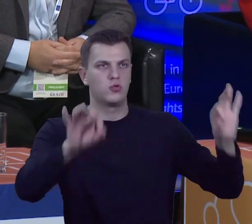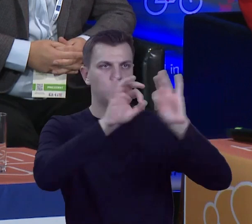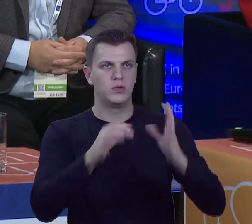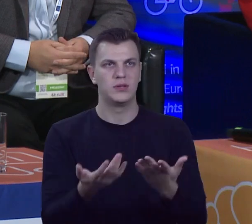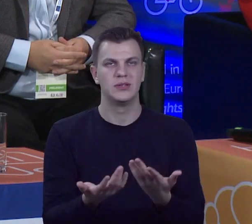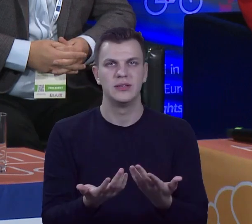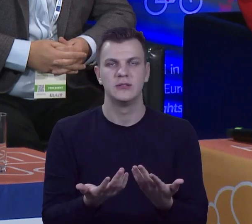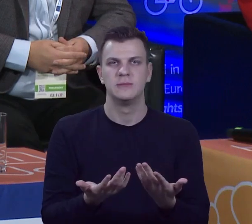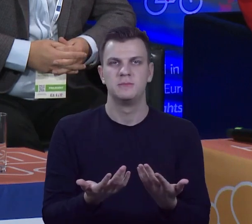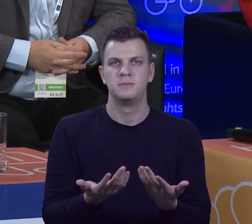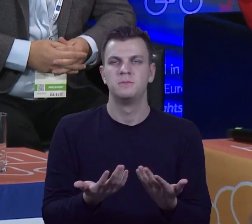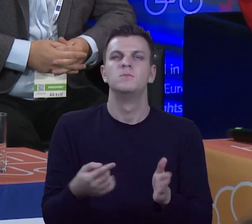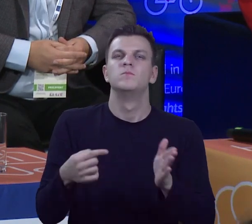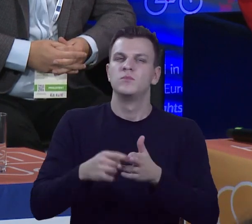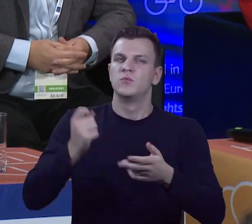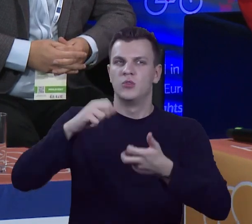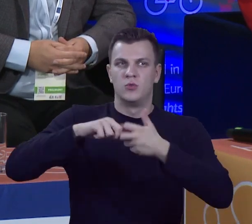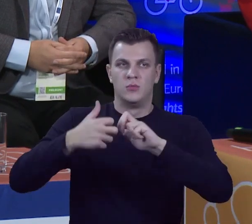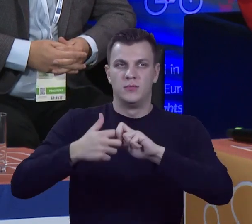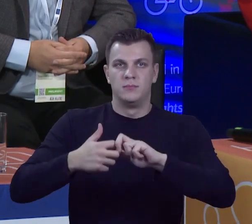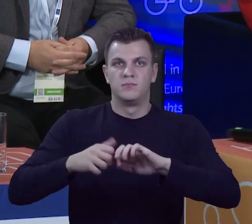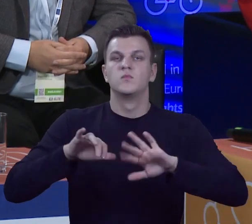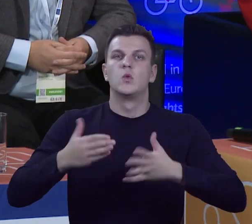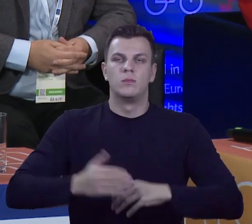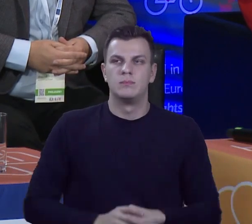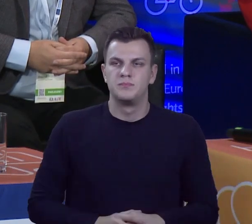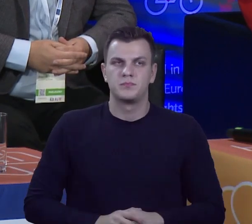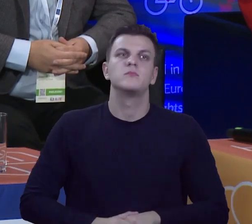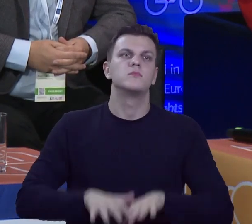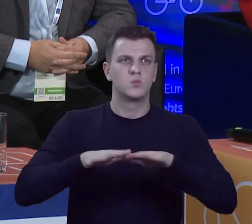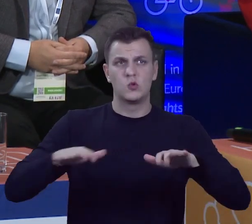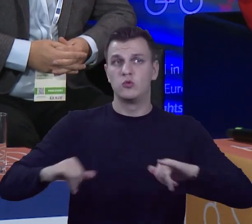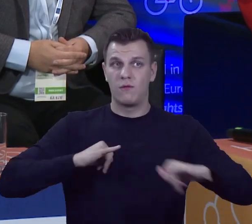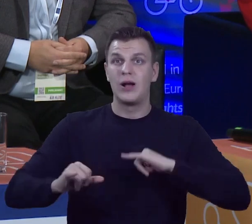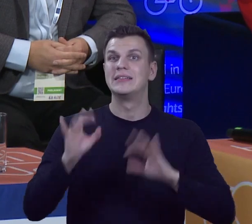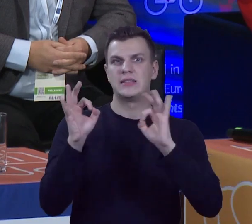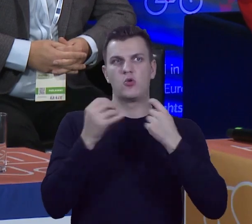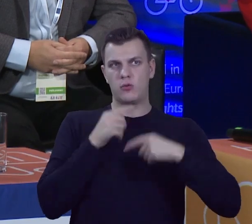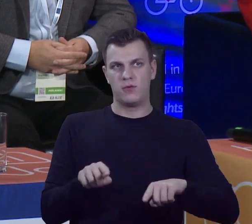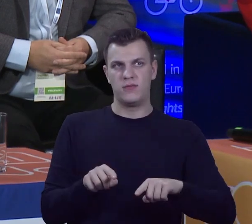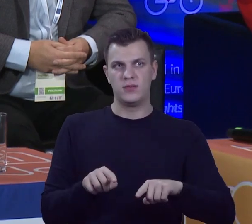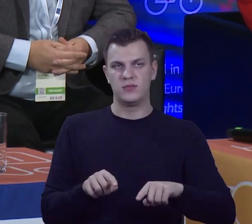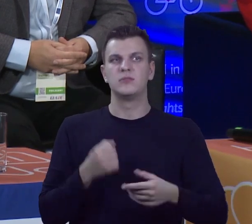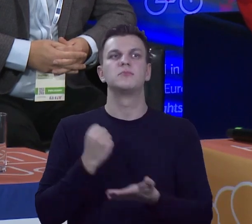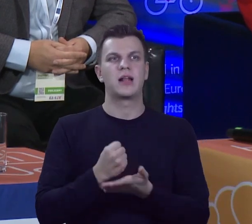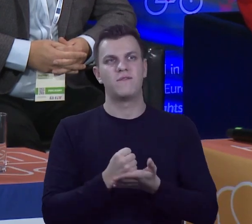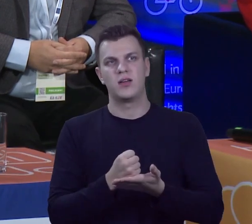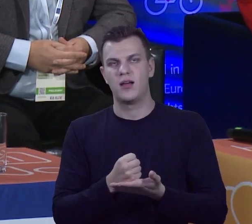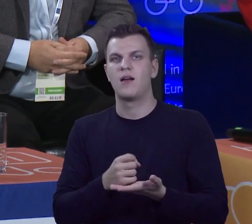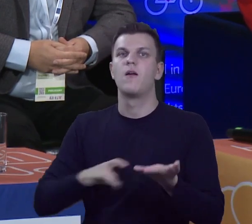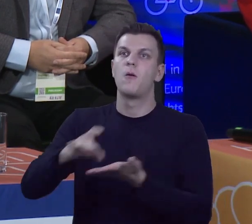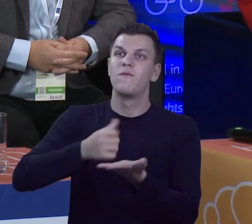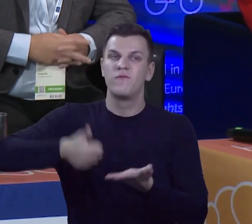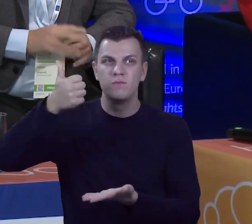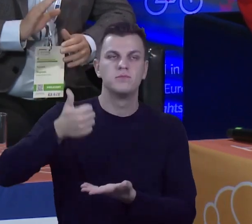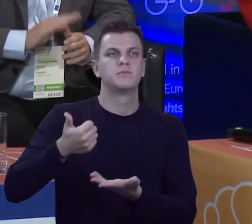że jest tak, sporo władzy, a żadnej odpowiedzialności. W przypadku wójtów i burmistrzów